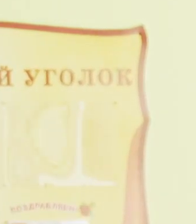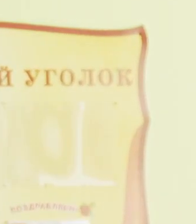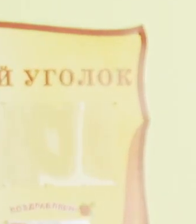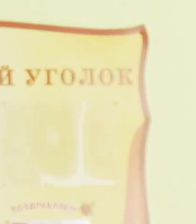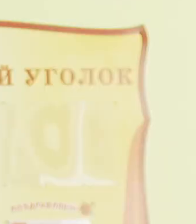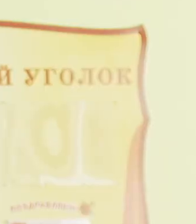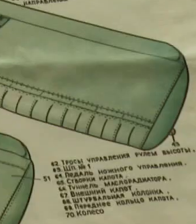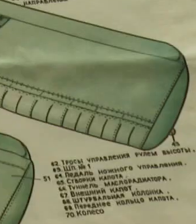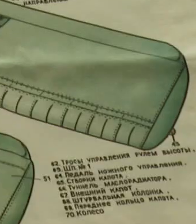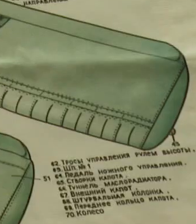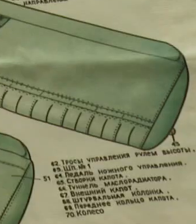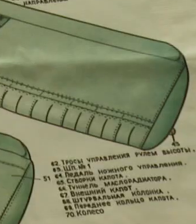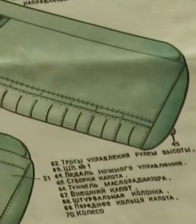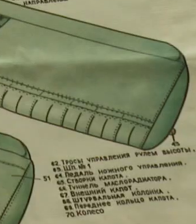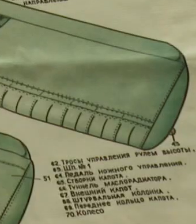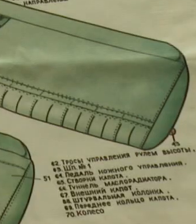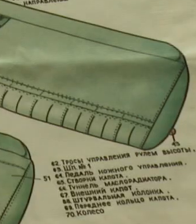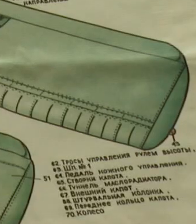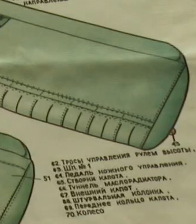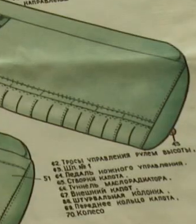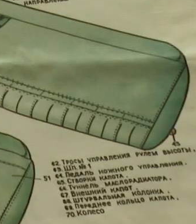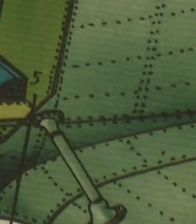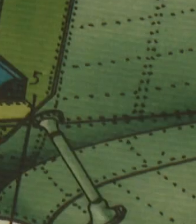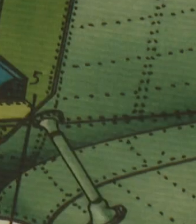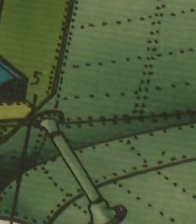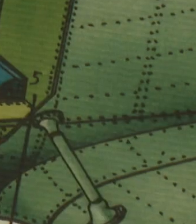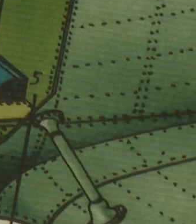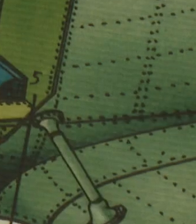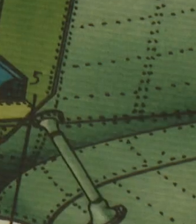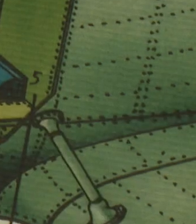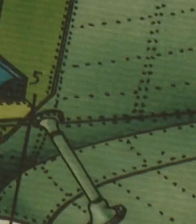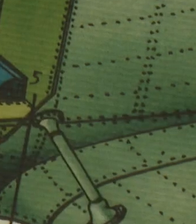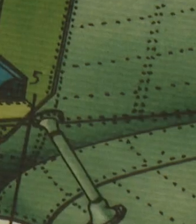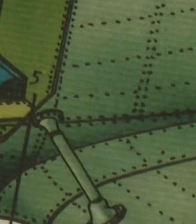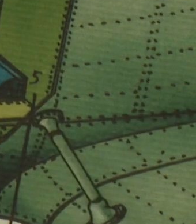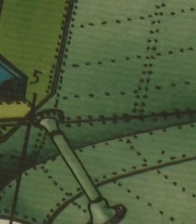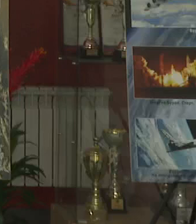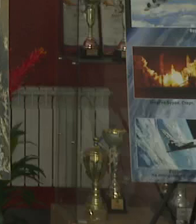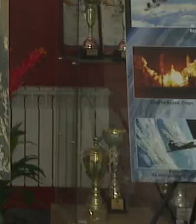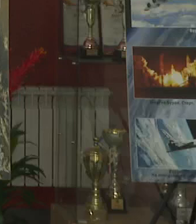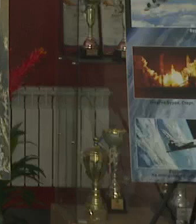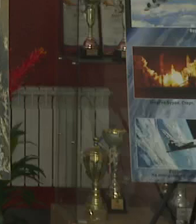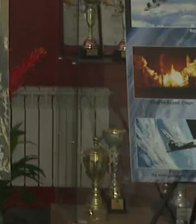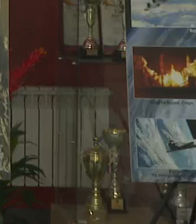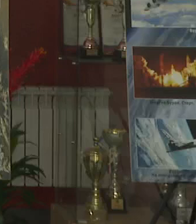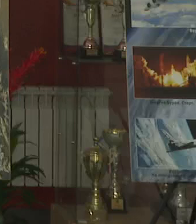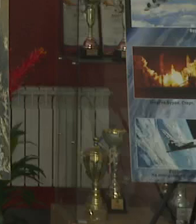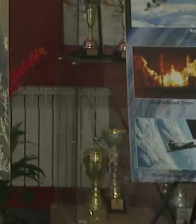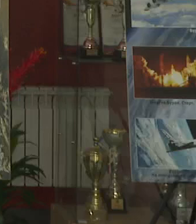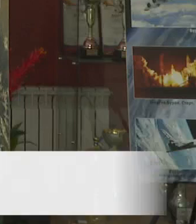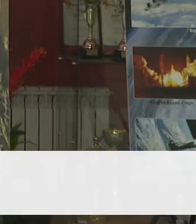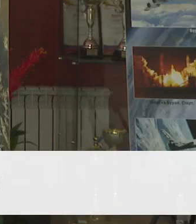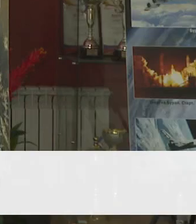историю авиации. Азы аэродинамики рассказывает и об устройстве двигателей самолетов. Обычно вот это летчик, это